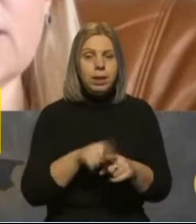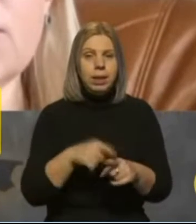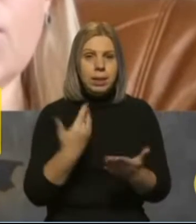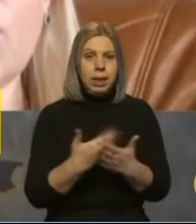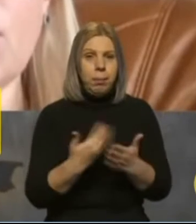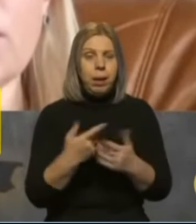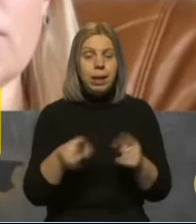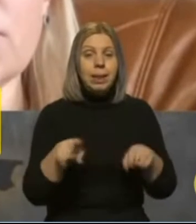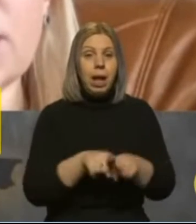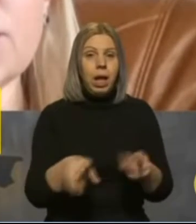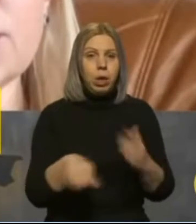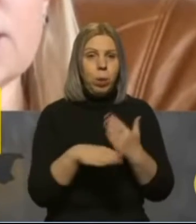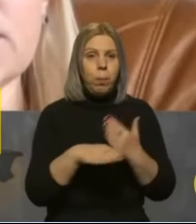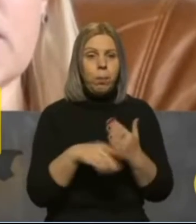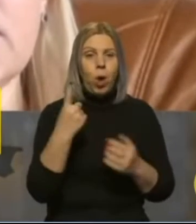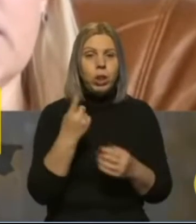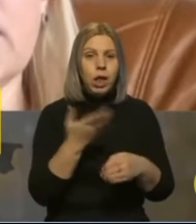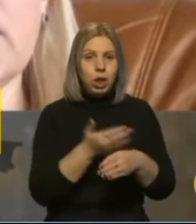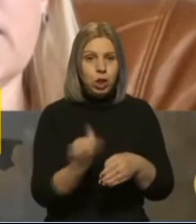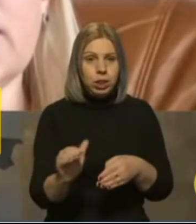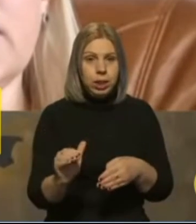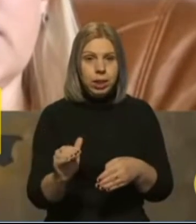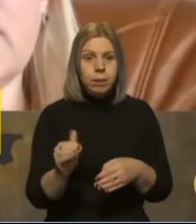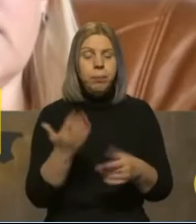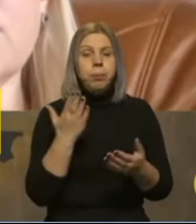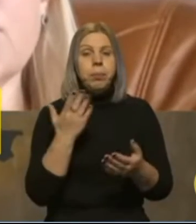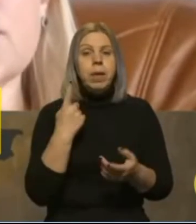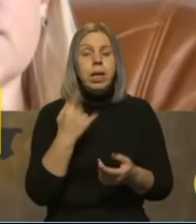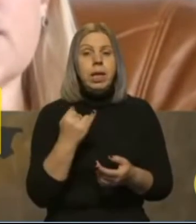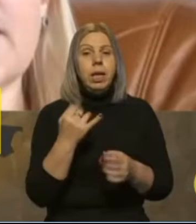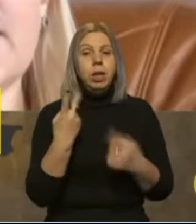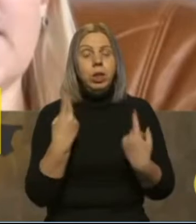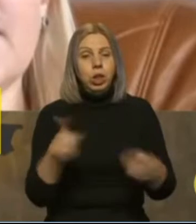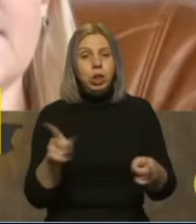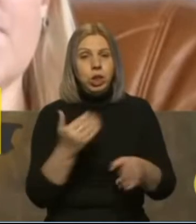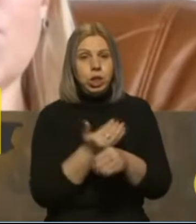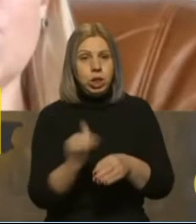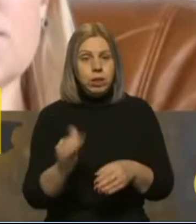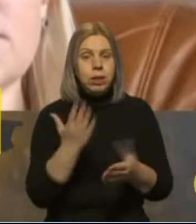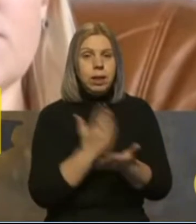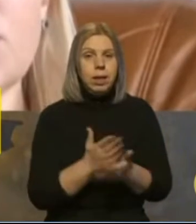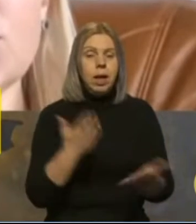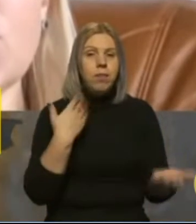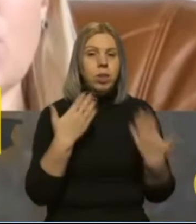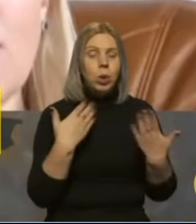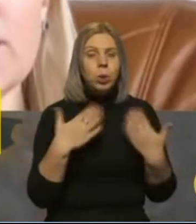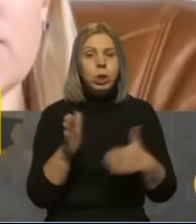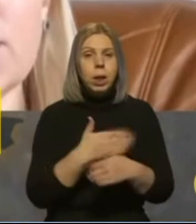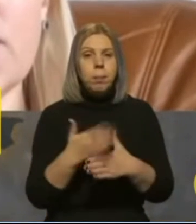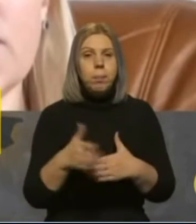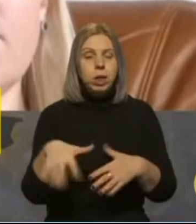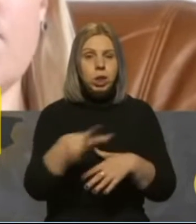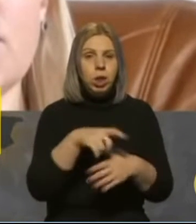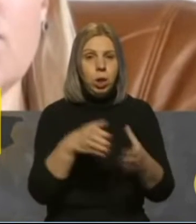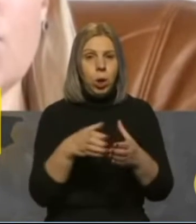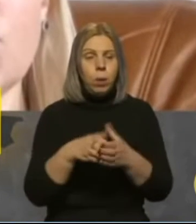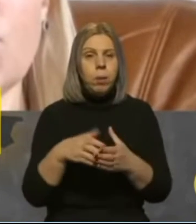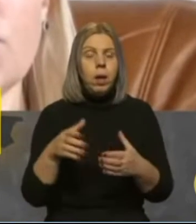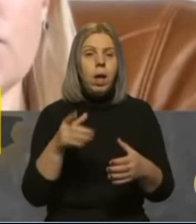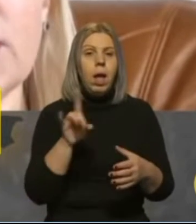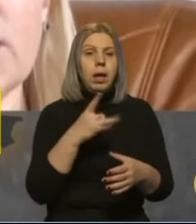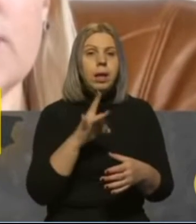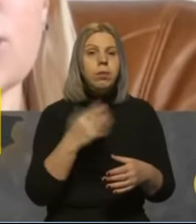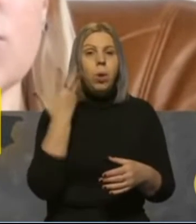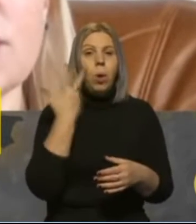така допомога, одна частина. Інша частина є відносини між громадами, рівні